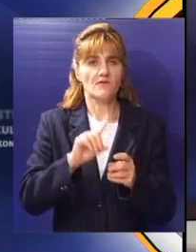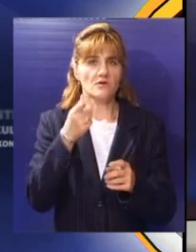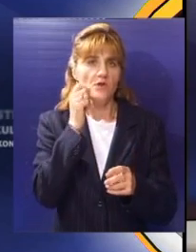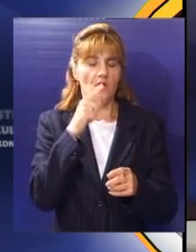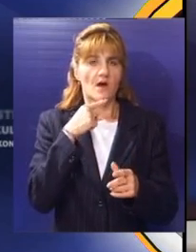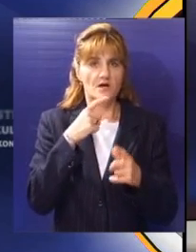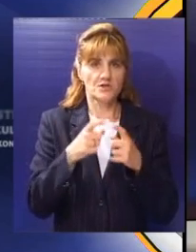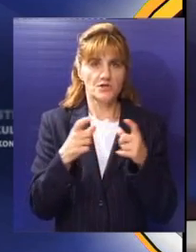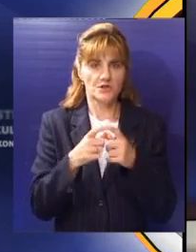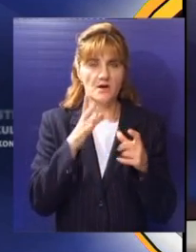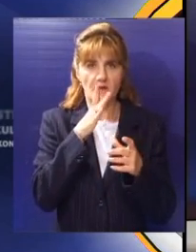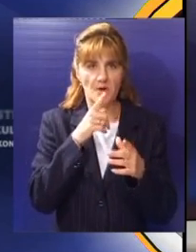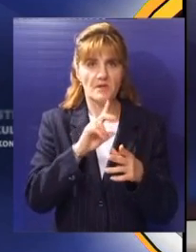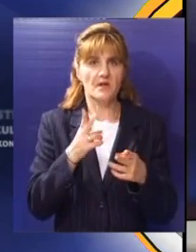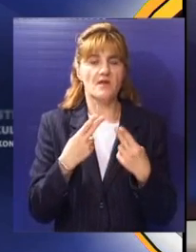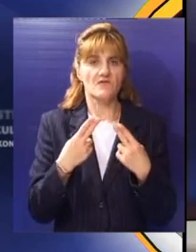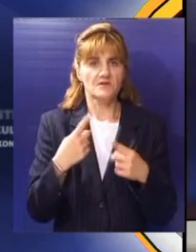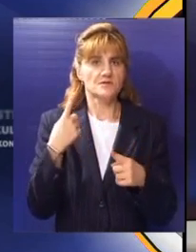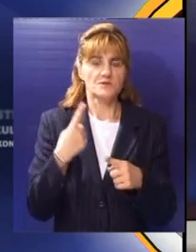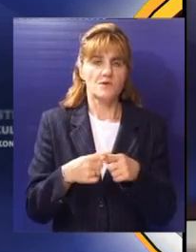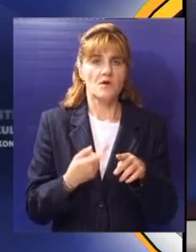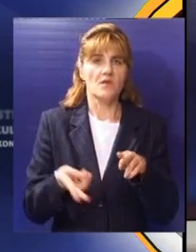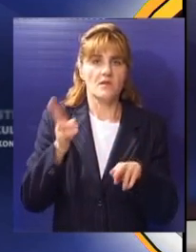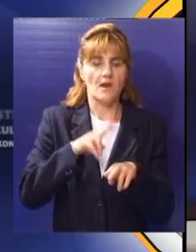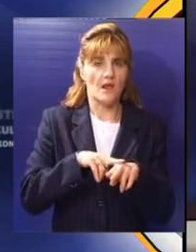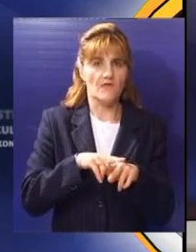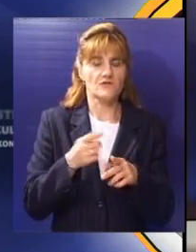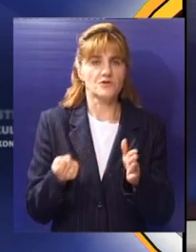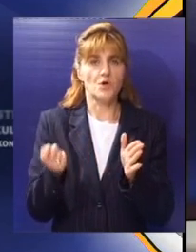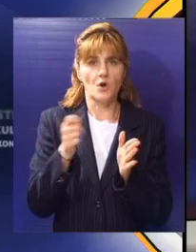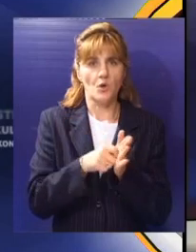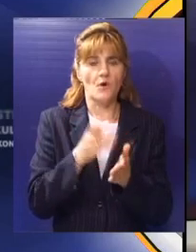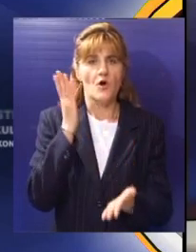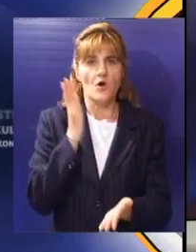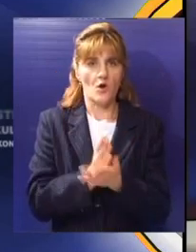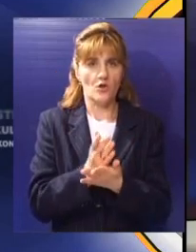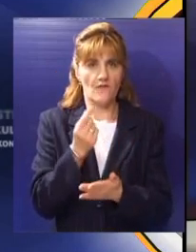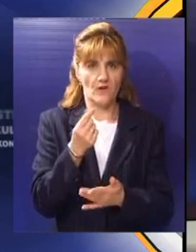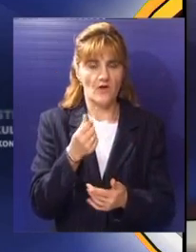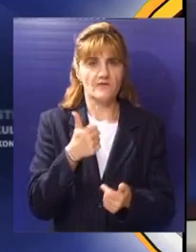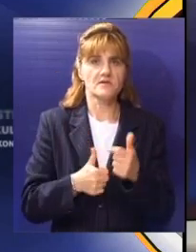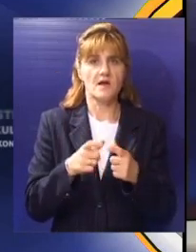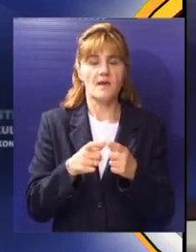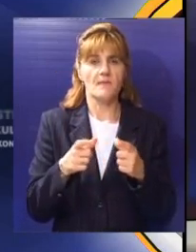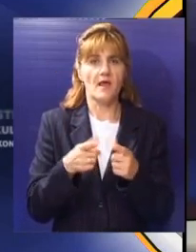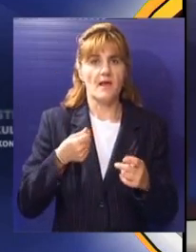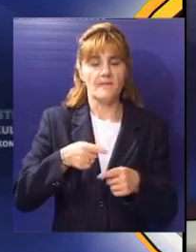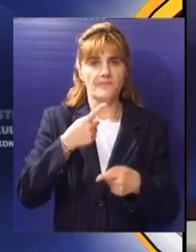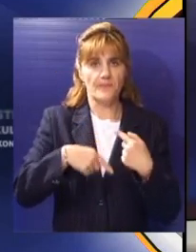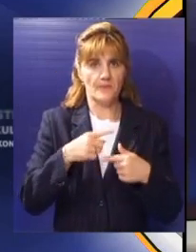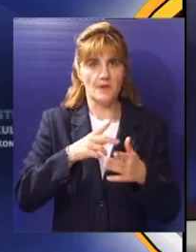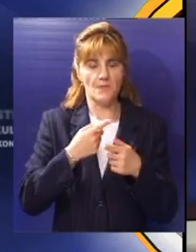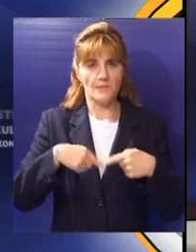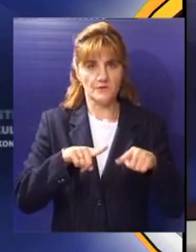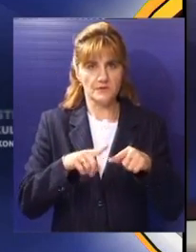trgovci kažu da još uvek čekovi nisu najpopularniji jer se ljudi pre svega odlučuju na kupovinu za gotovinu ili putem platnih